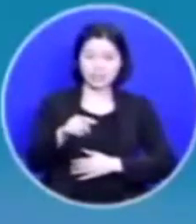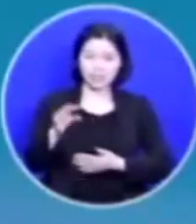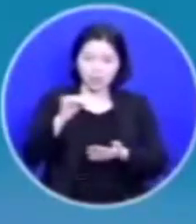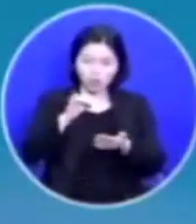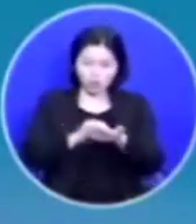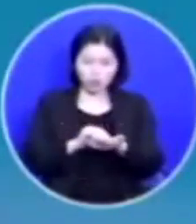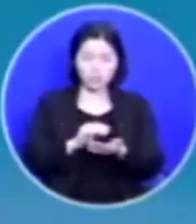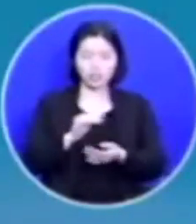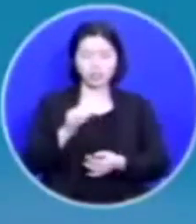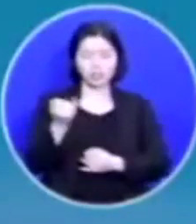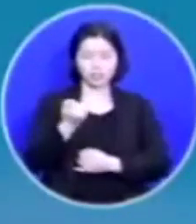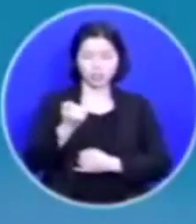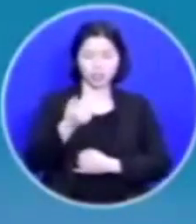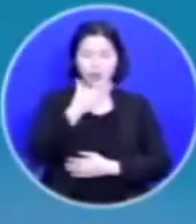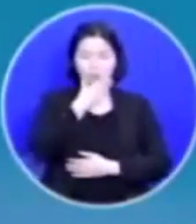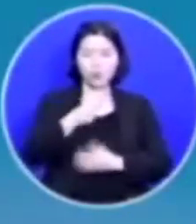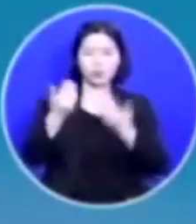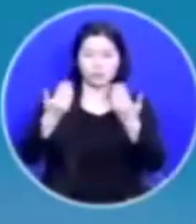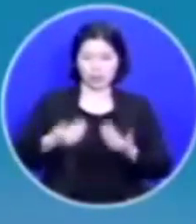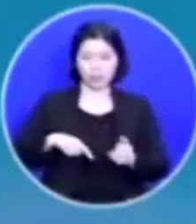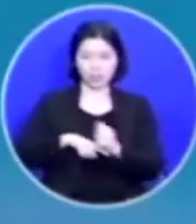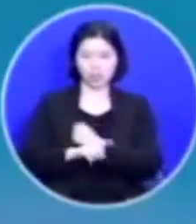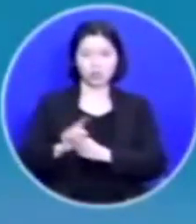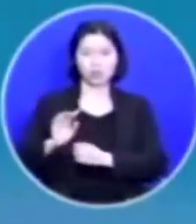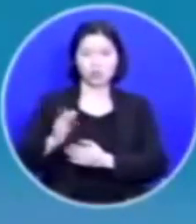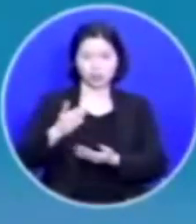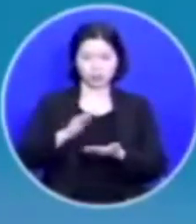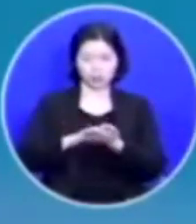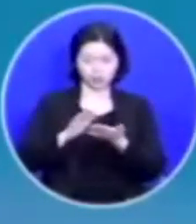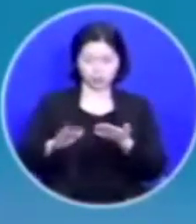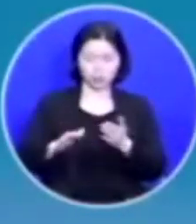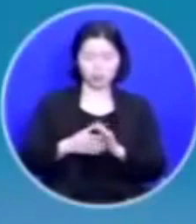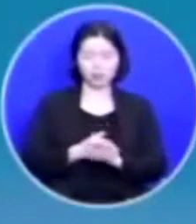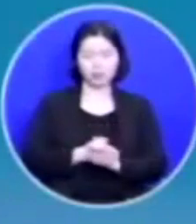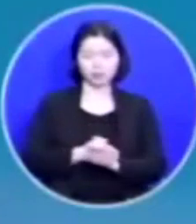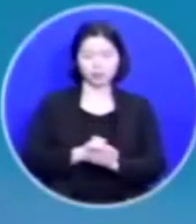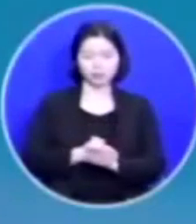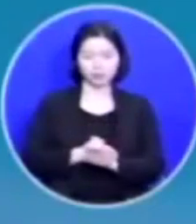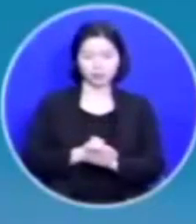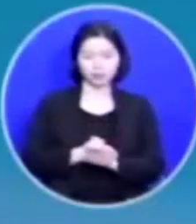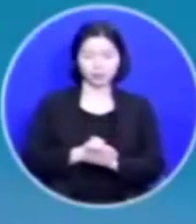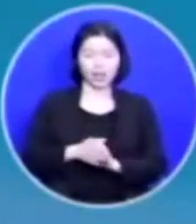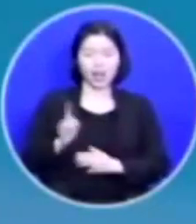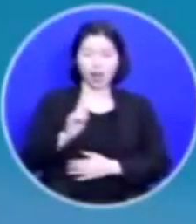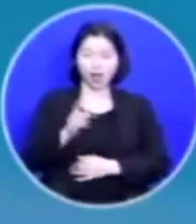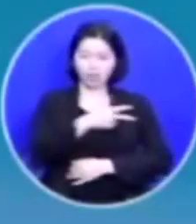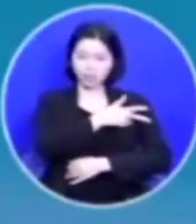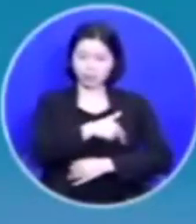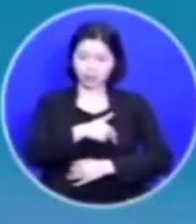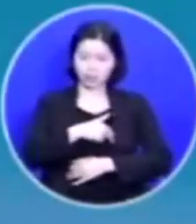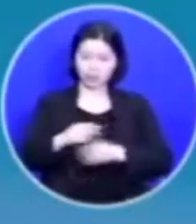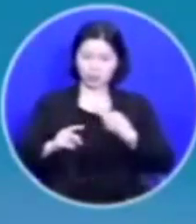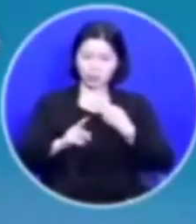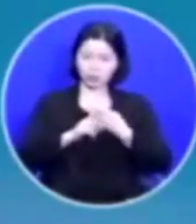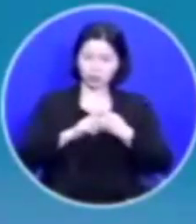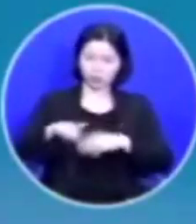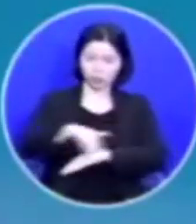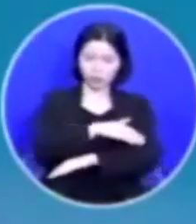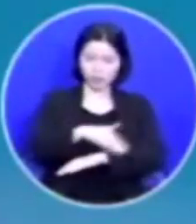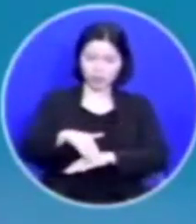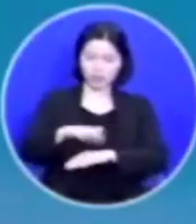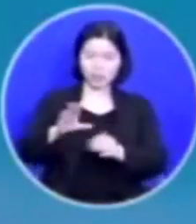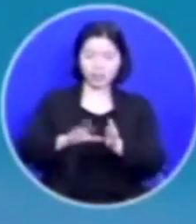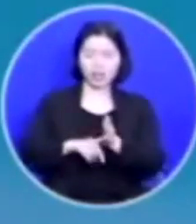루시라는 여인이 복을 받은 이유이기도 한 거죠 어느 집사님이 중학교 다닐 때 어머니가